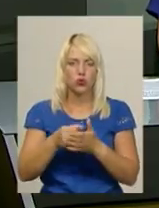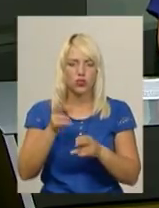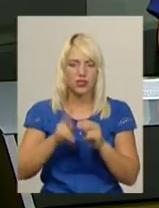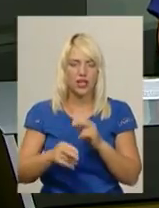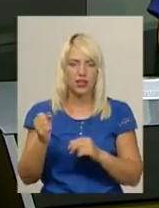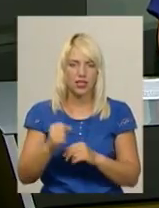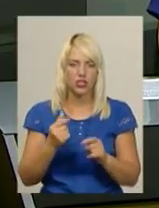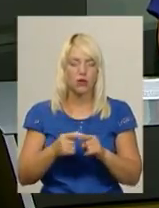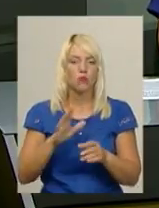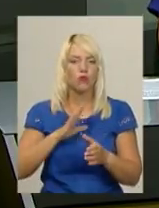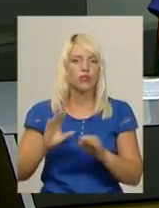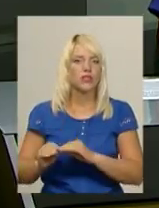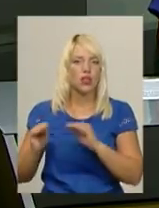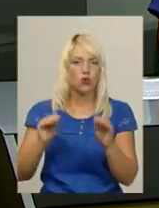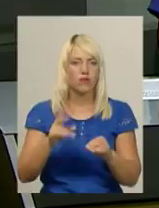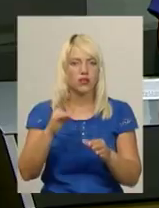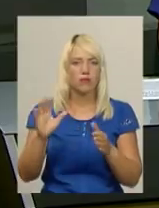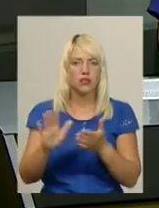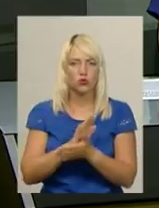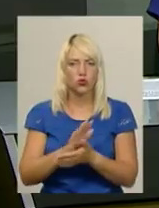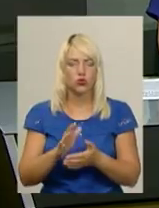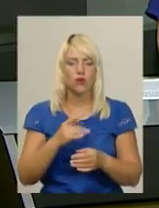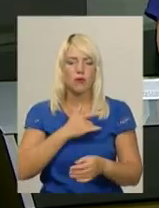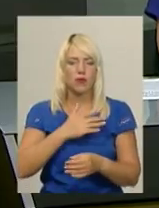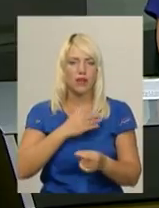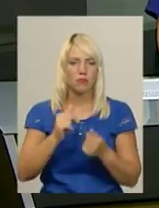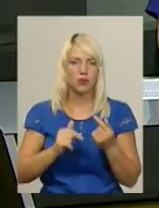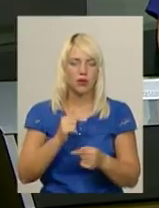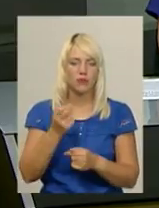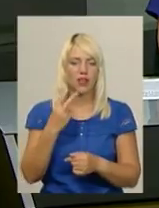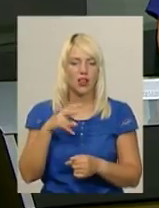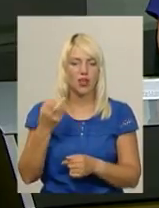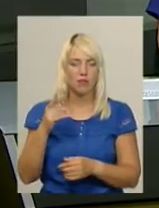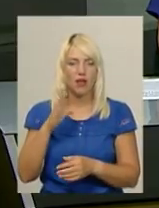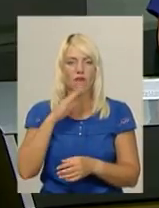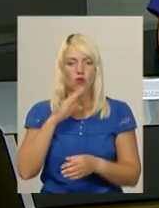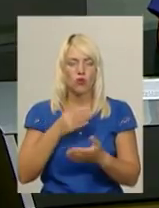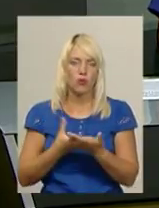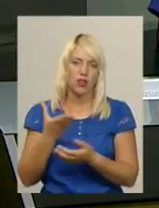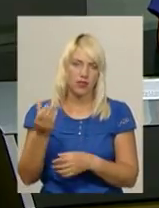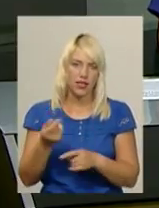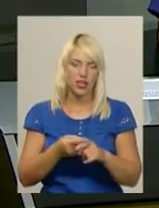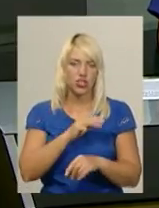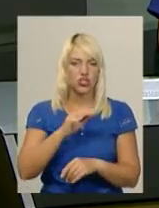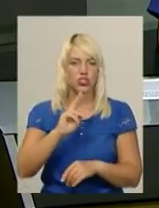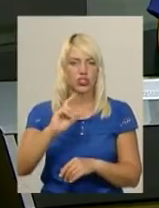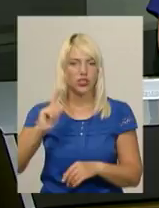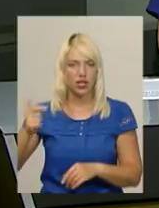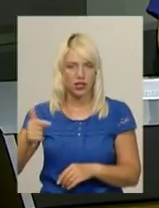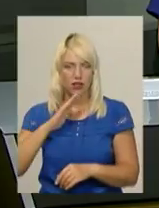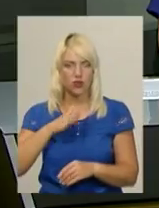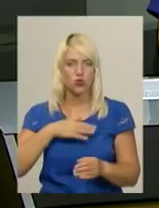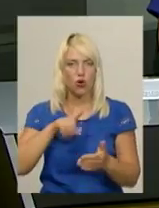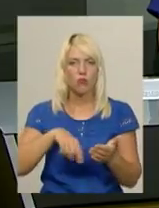безкоштовно на вулиці Проскурівській приватний підприємець 12 липня. За воду платило управління житлово-комунального господарства міста.